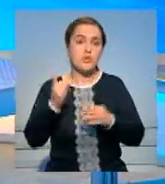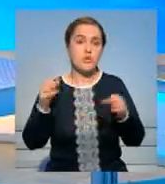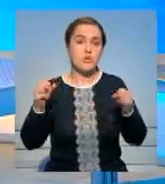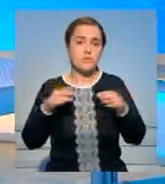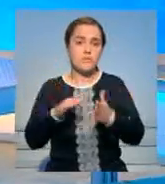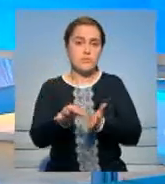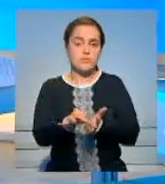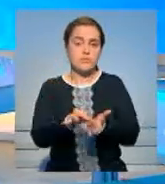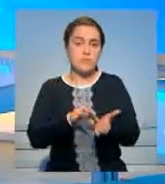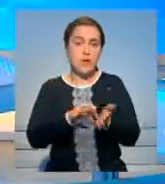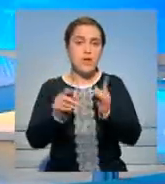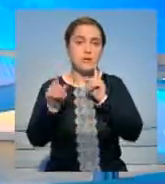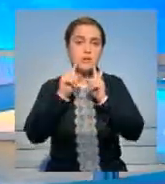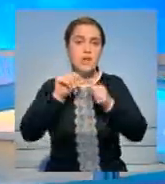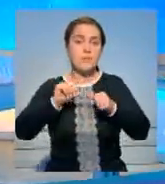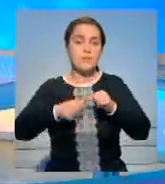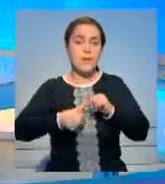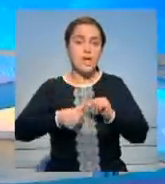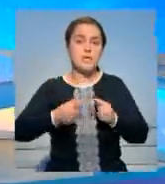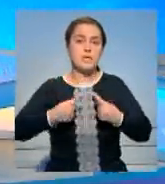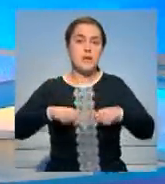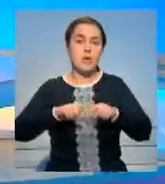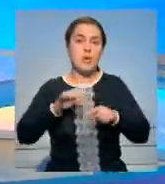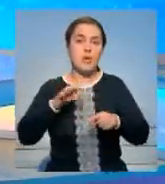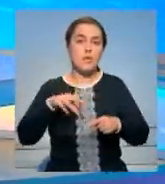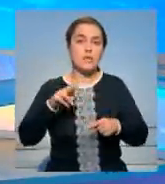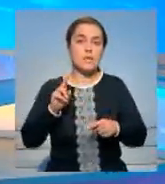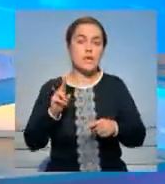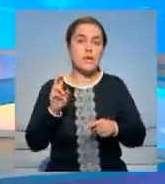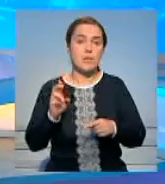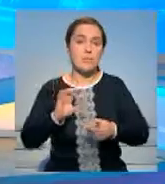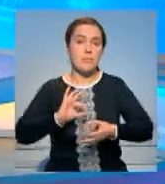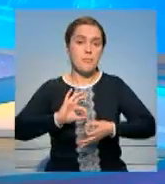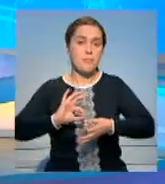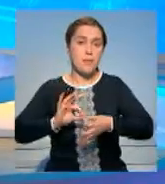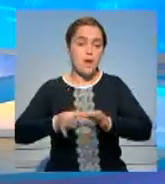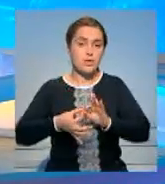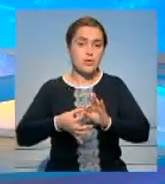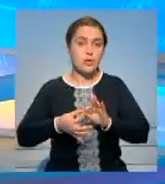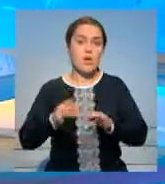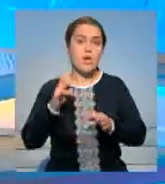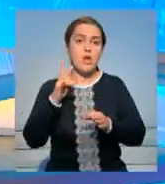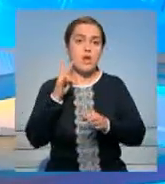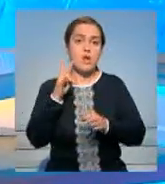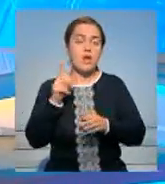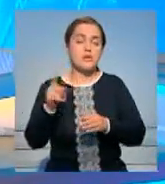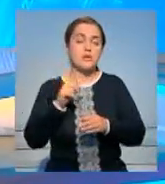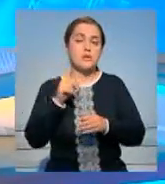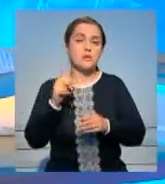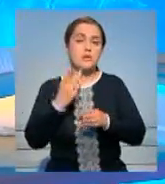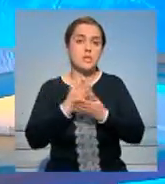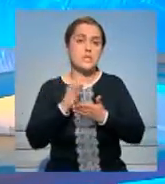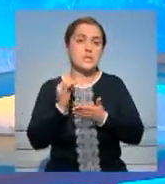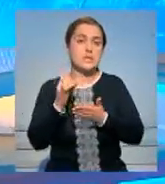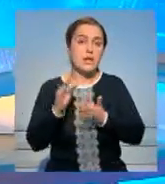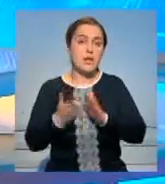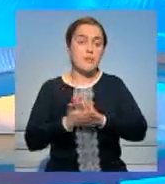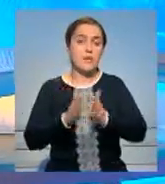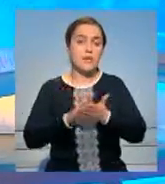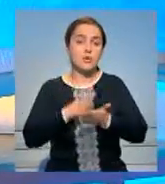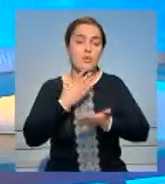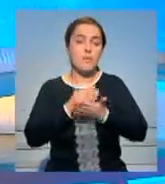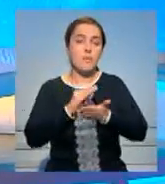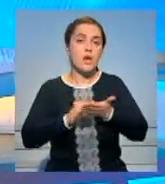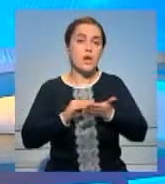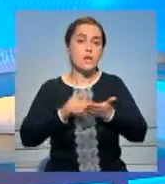создано экстренное заседание постоянного совета ОДКБ. Подробности реакции Кремля на атаку западной коалиции в Сирии у